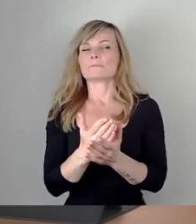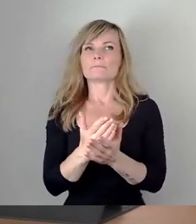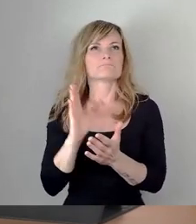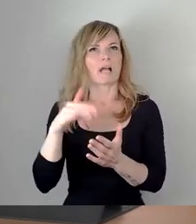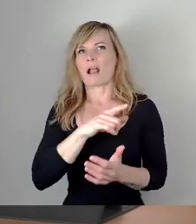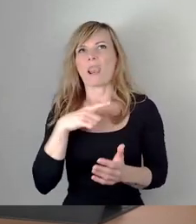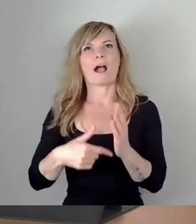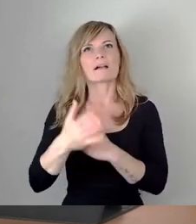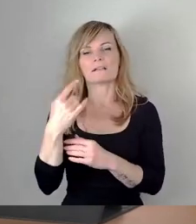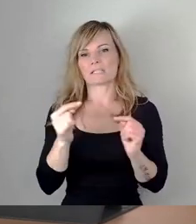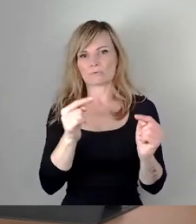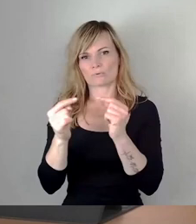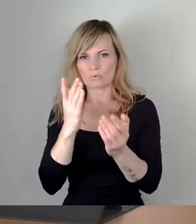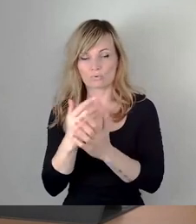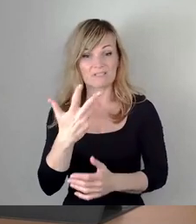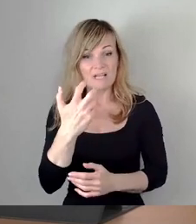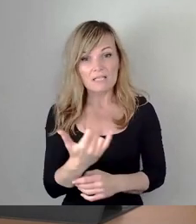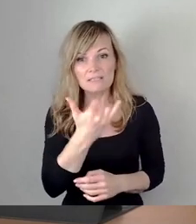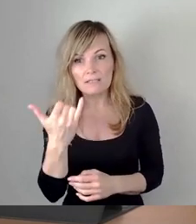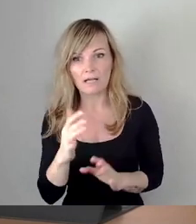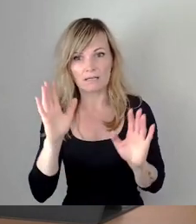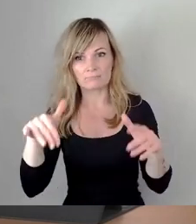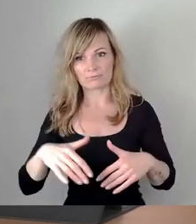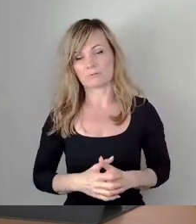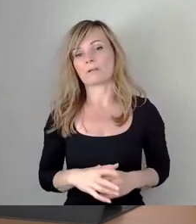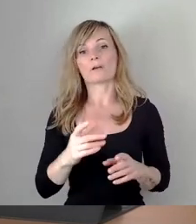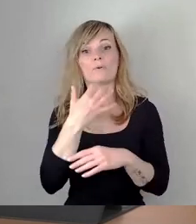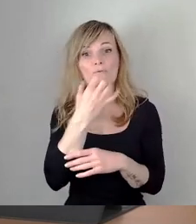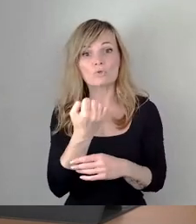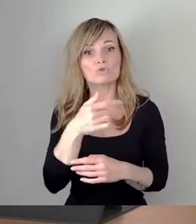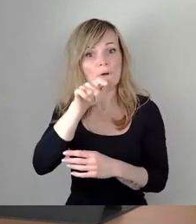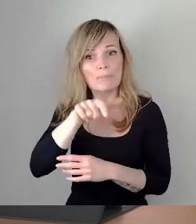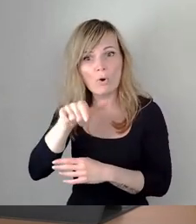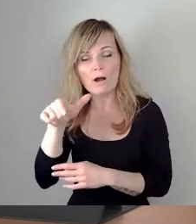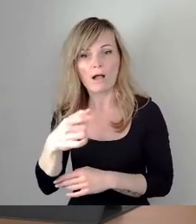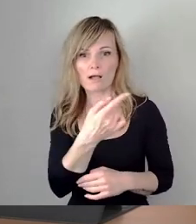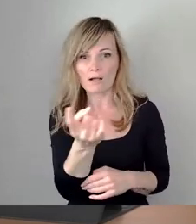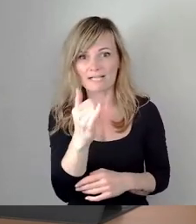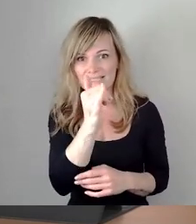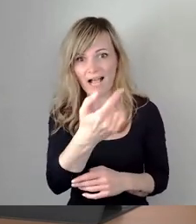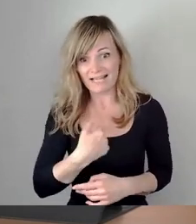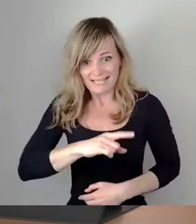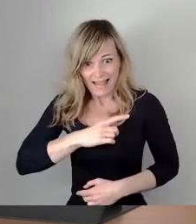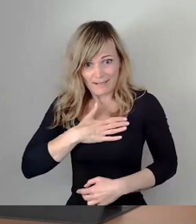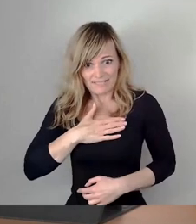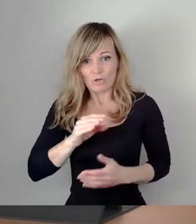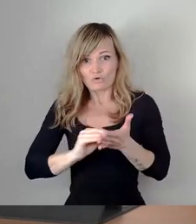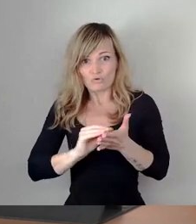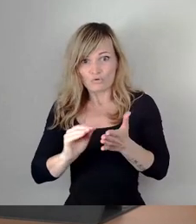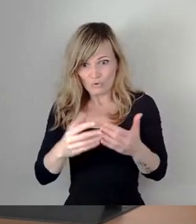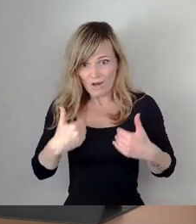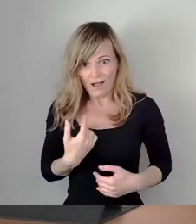30 Jahre, und der Wunsch der Bürgerschaft, da bin ich schon auch als Schüler dort